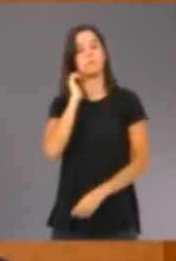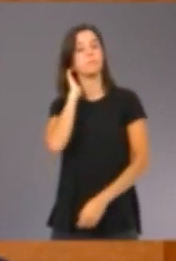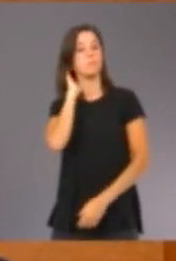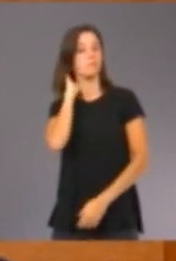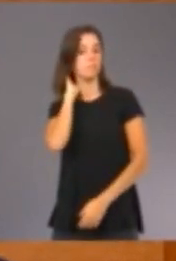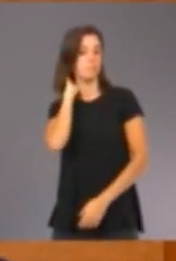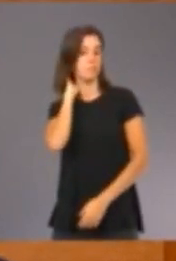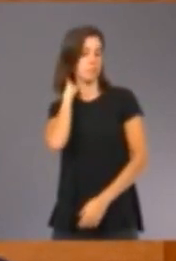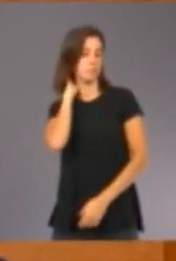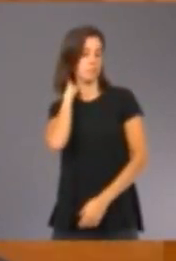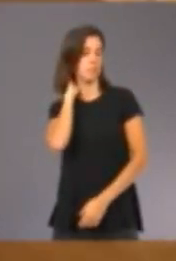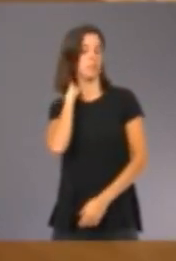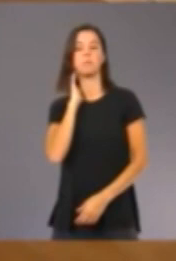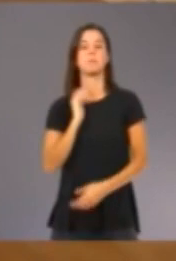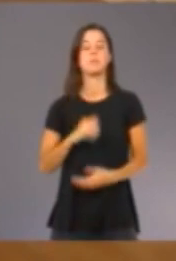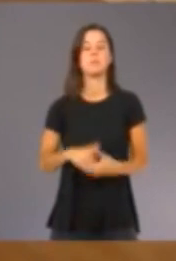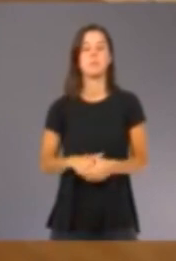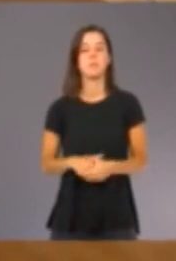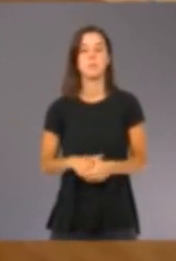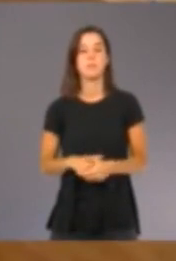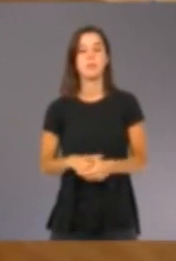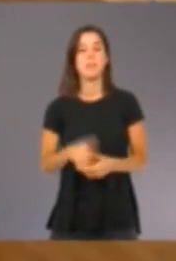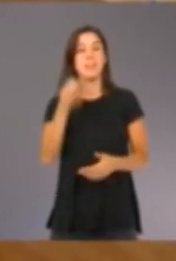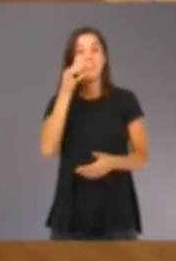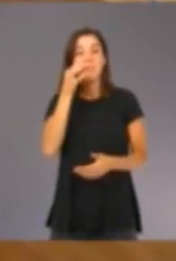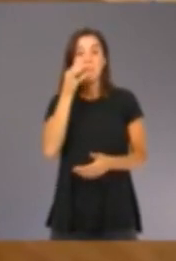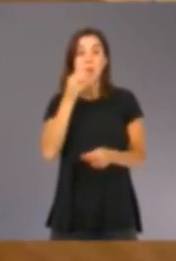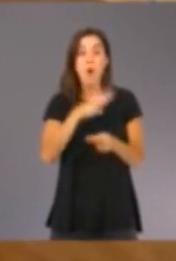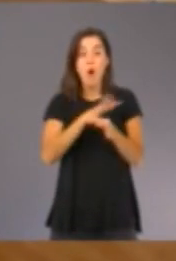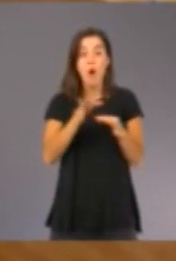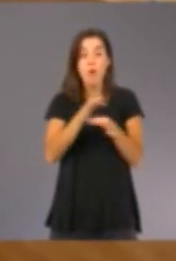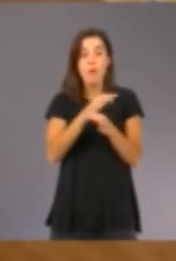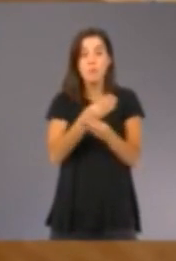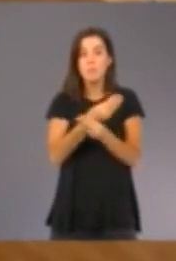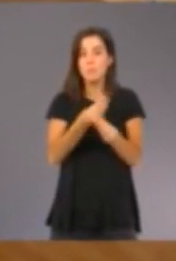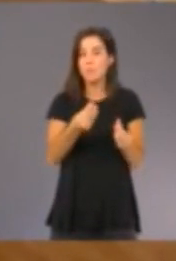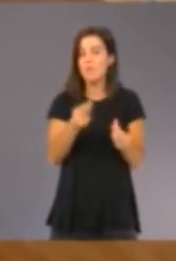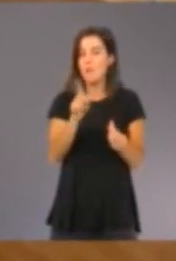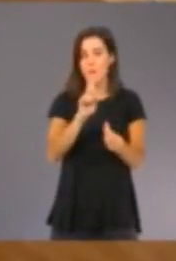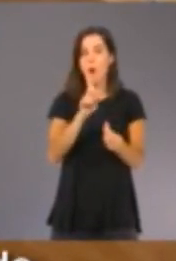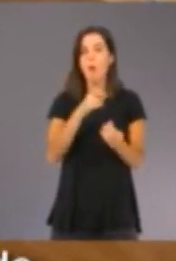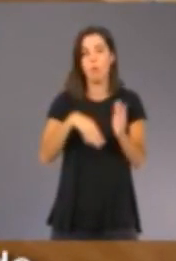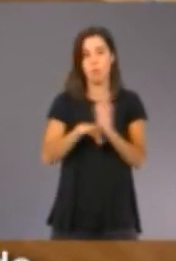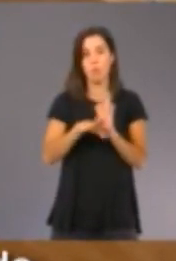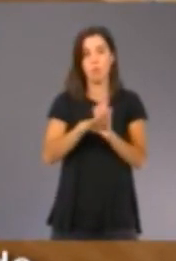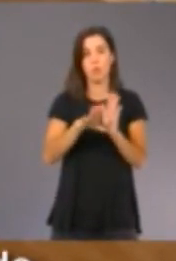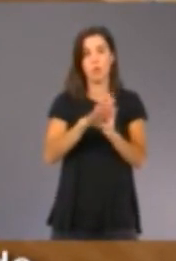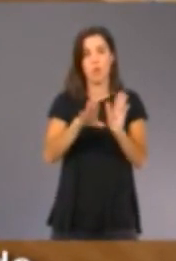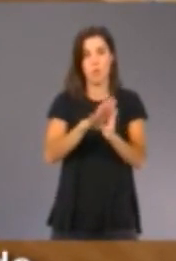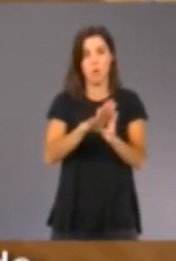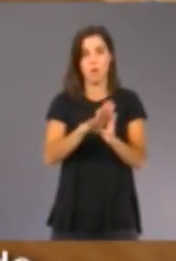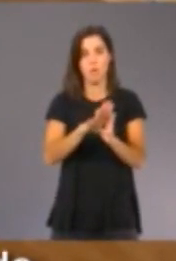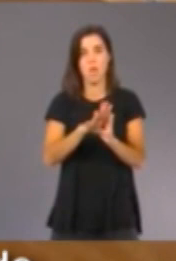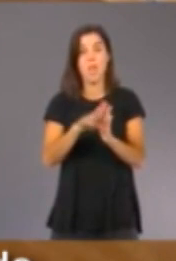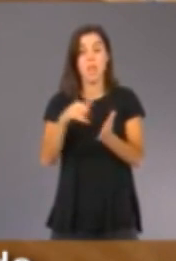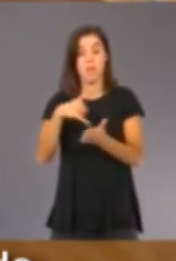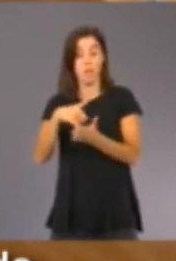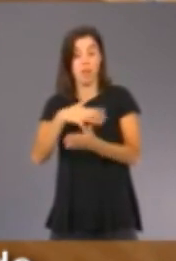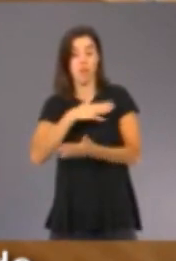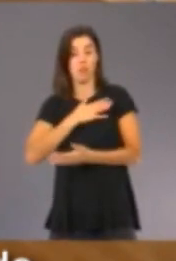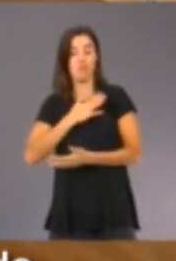Però estarà ahir i ens seguirà demostrant la nostra vulnerabilitat. Jo he començat la meva